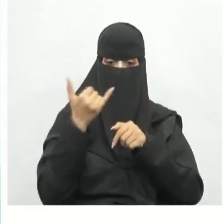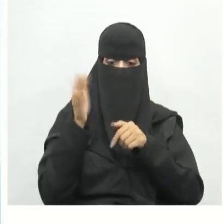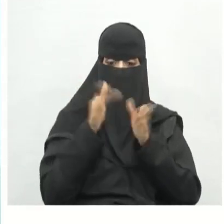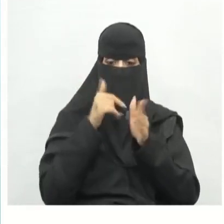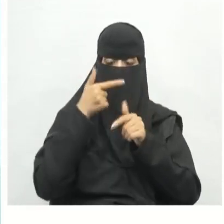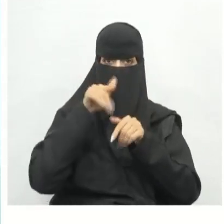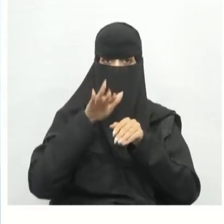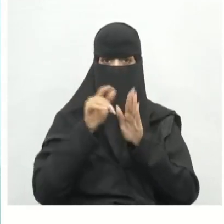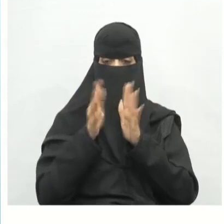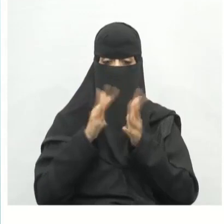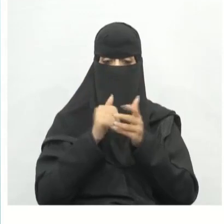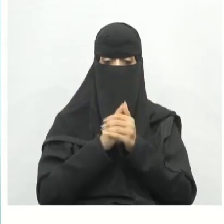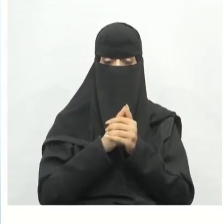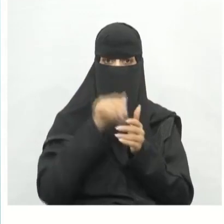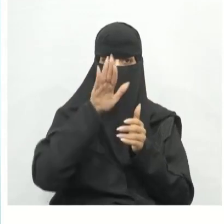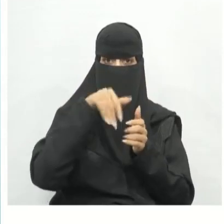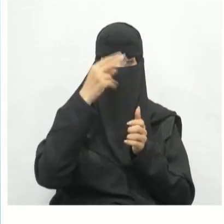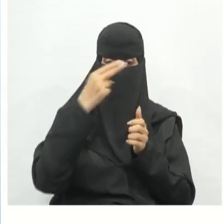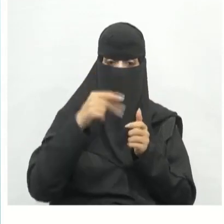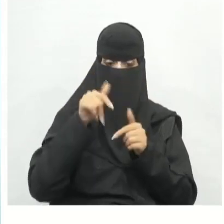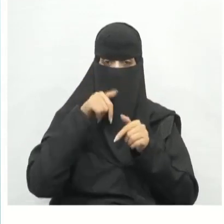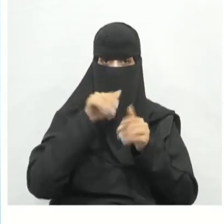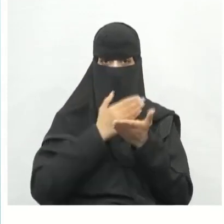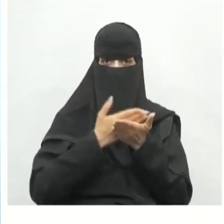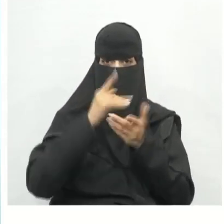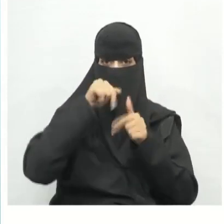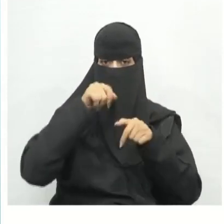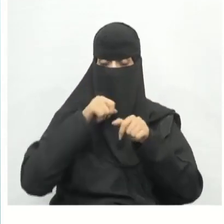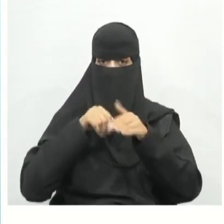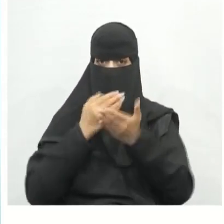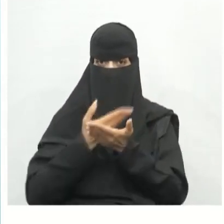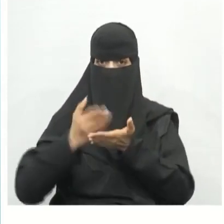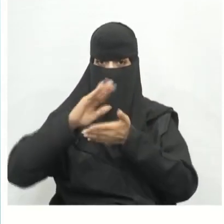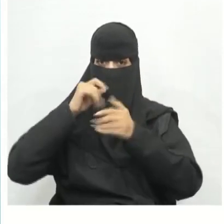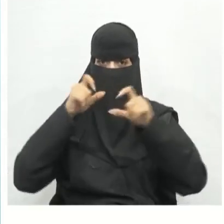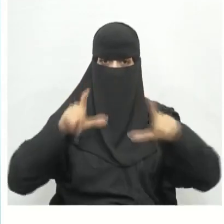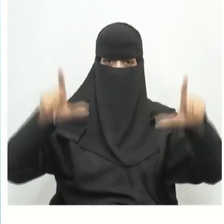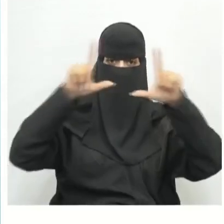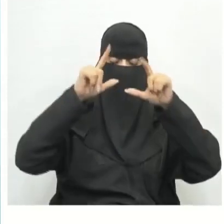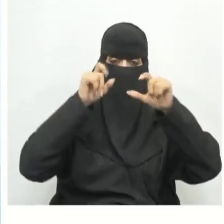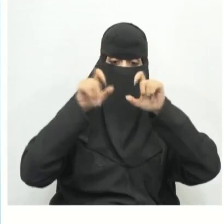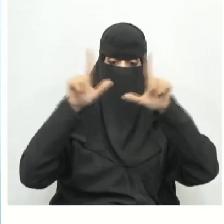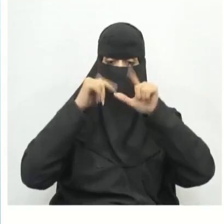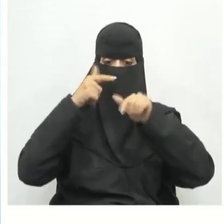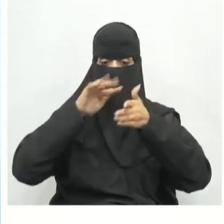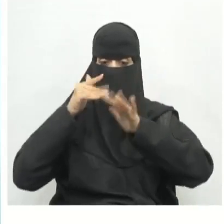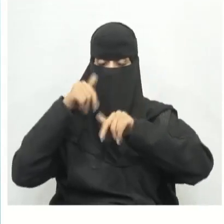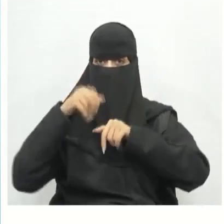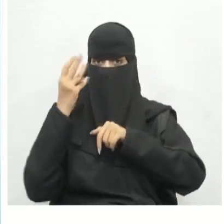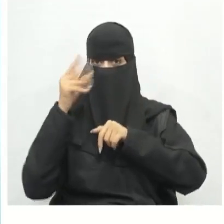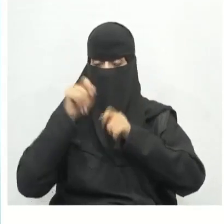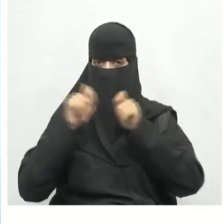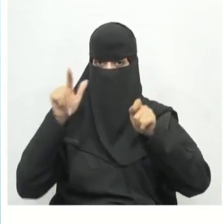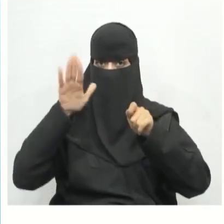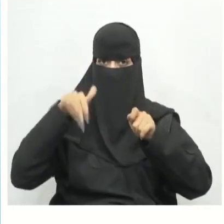نسبية أيضا يمكن طباعتها أو عرضها على الشاشة بينما في ثلاثية الأبعاد